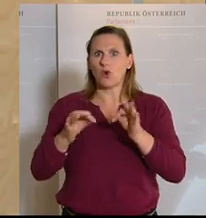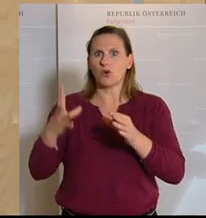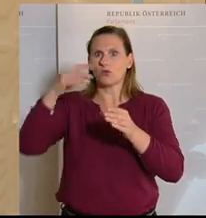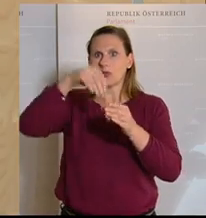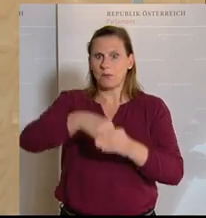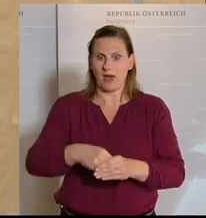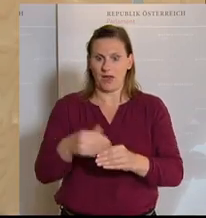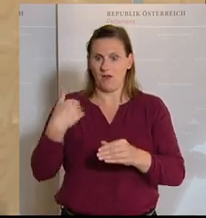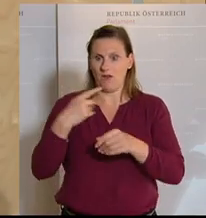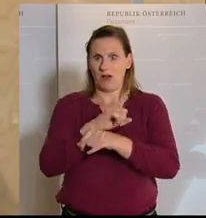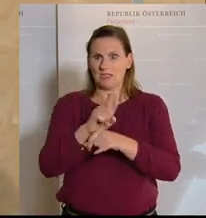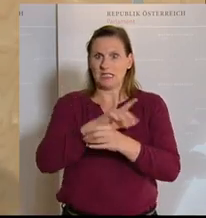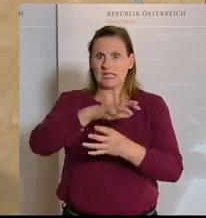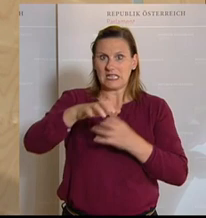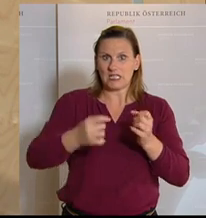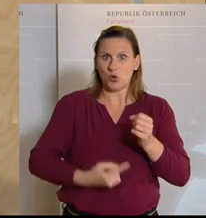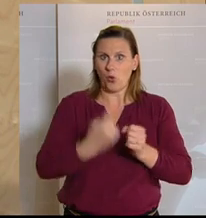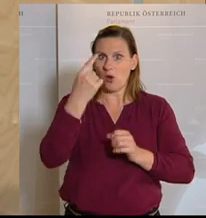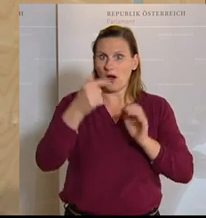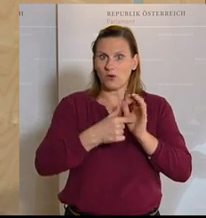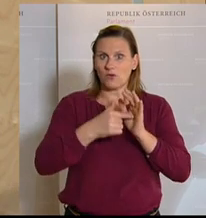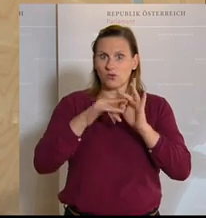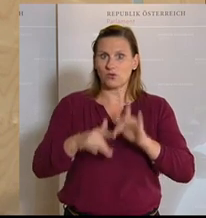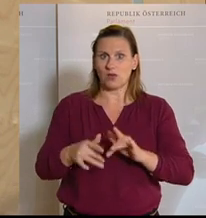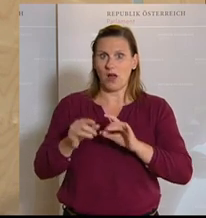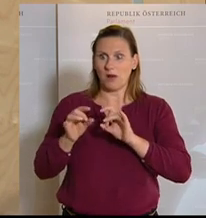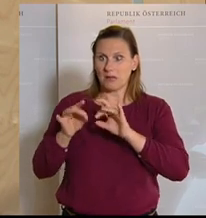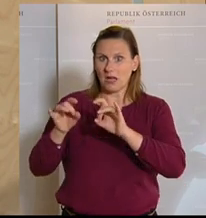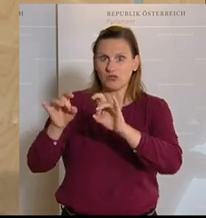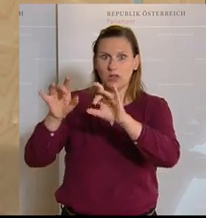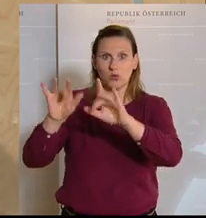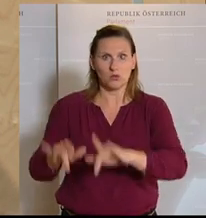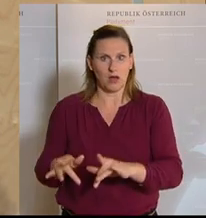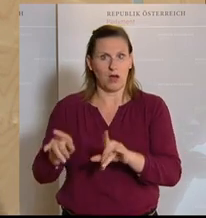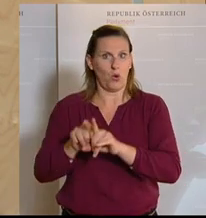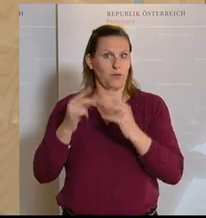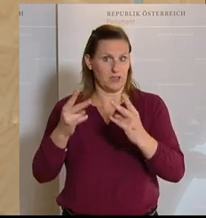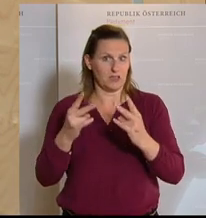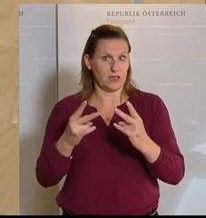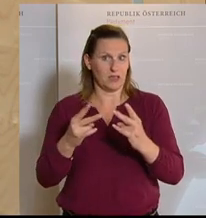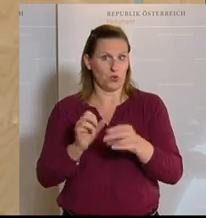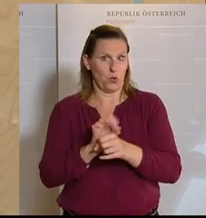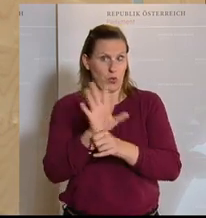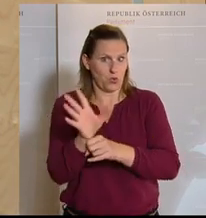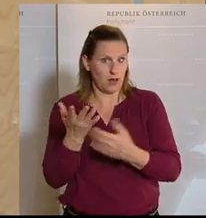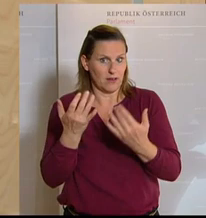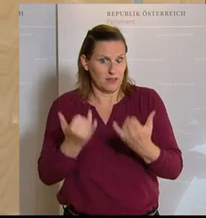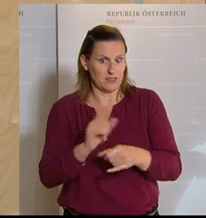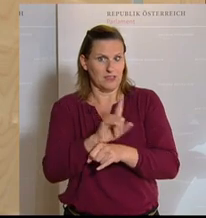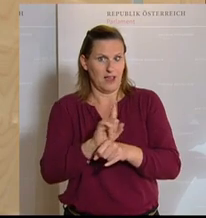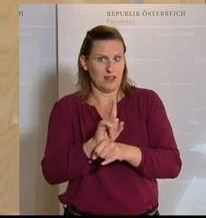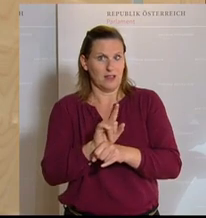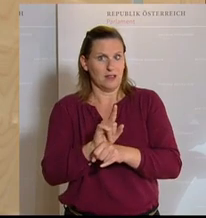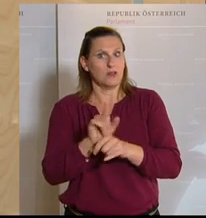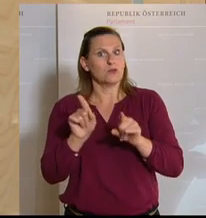der Krise, in Zeiten großer Herausforderungen mit einer Ansteckung durch Covid-19 ist das sehr wesentlich. Und es sollte im Ermessen der